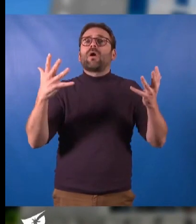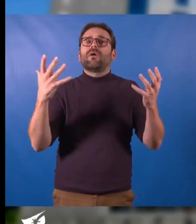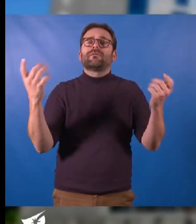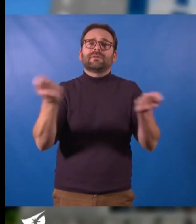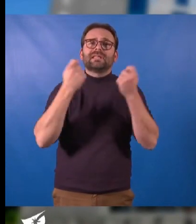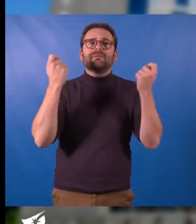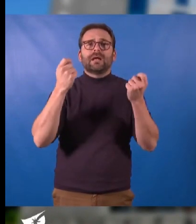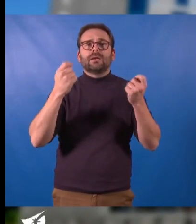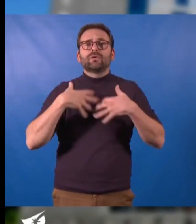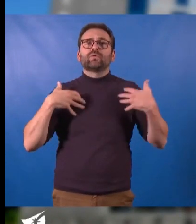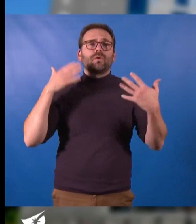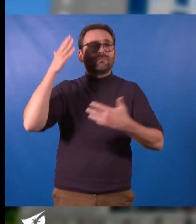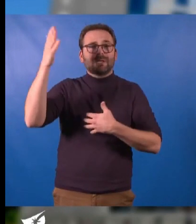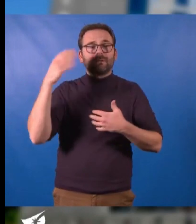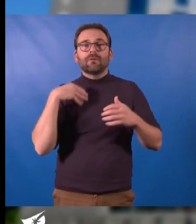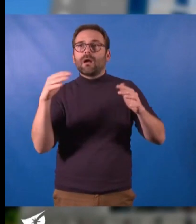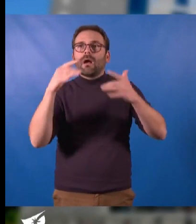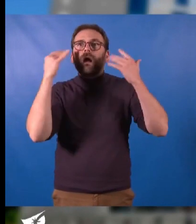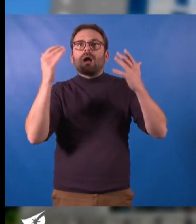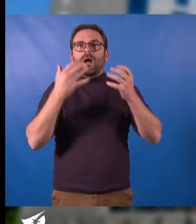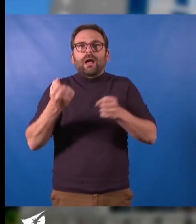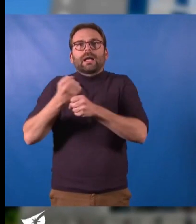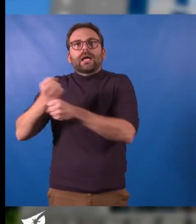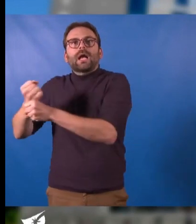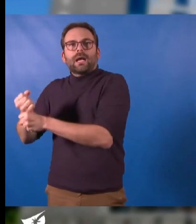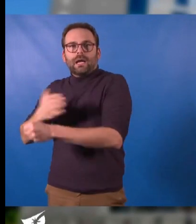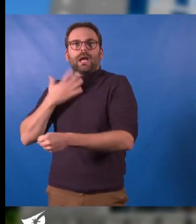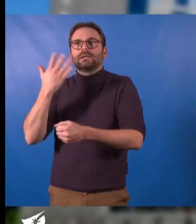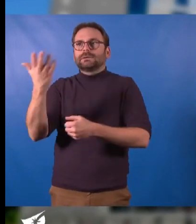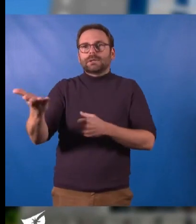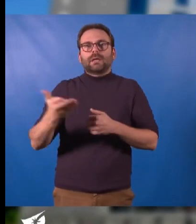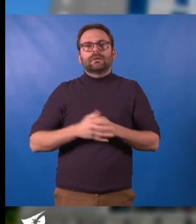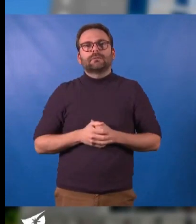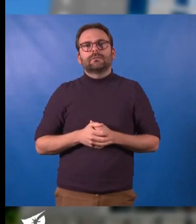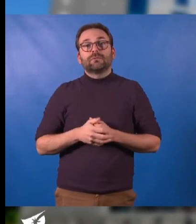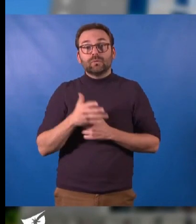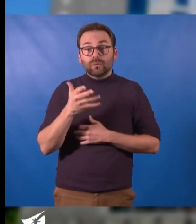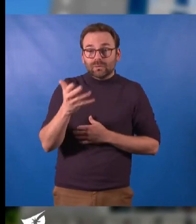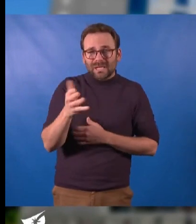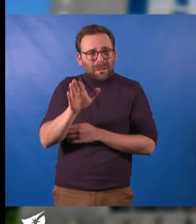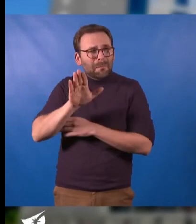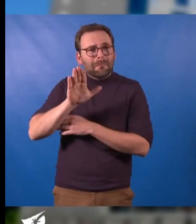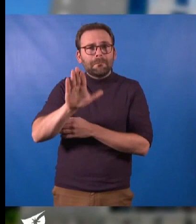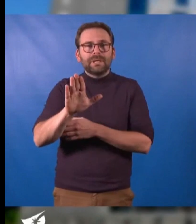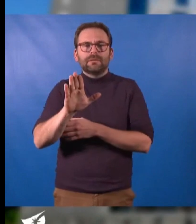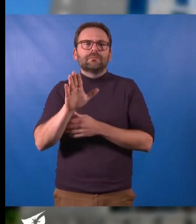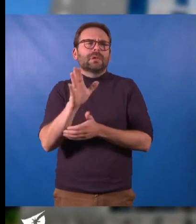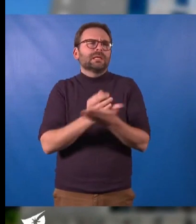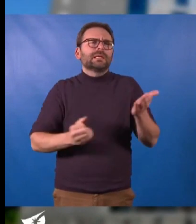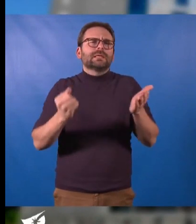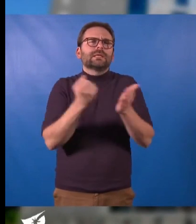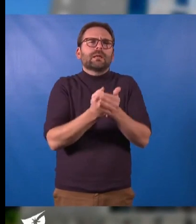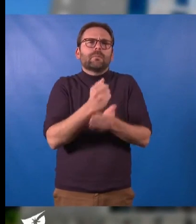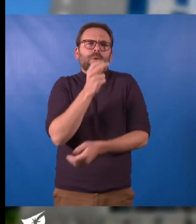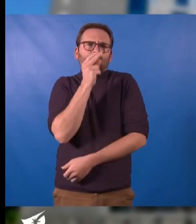un projet qui est tout à fait singulier, qui est, je crois, exceptionnellement nanté dans ce qui